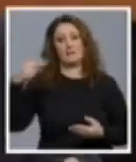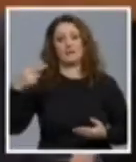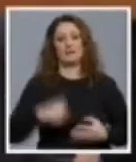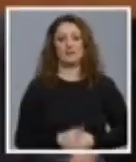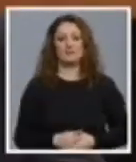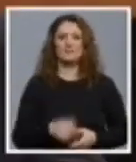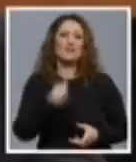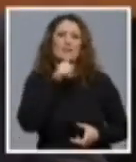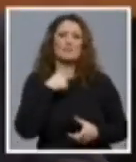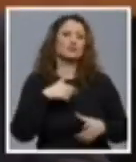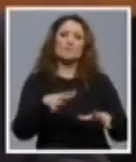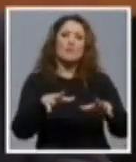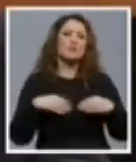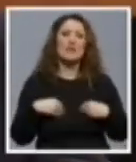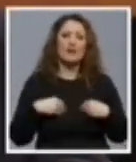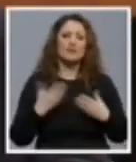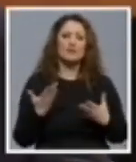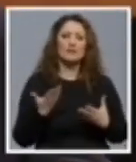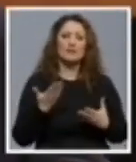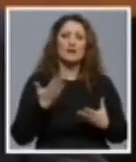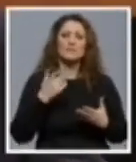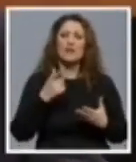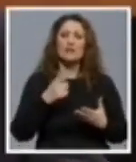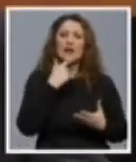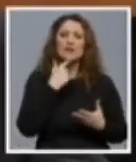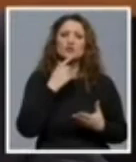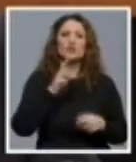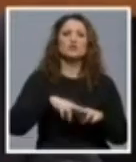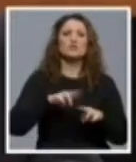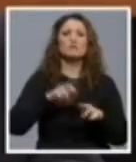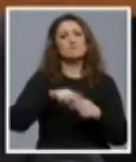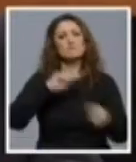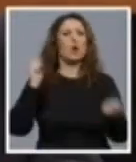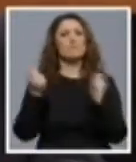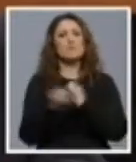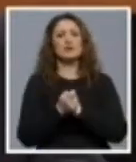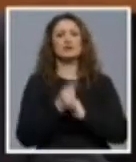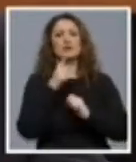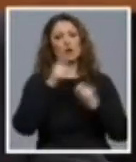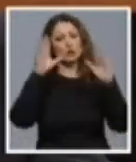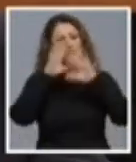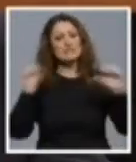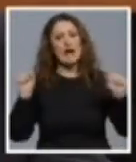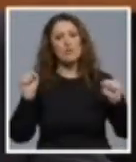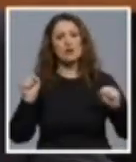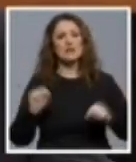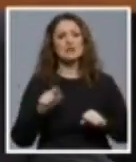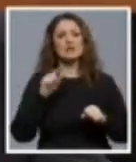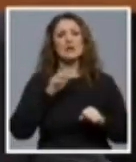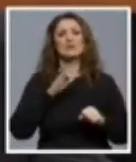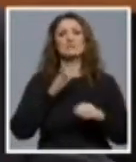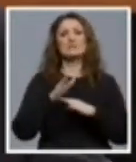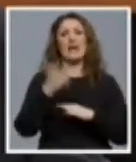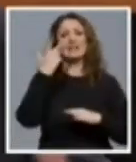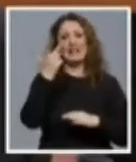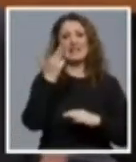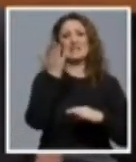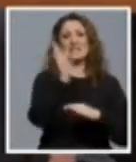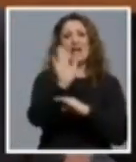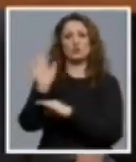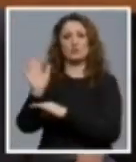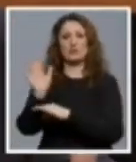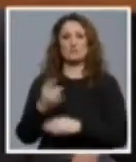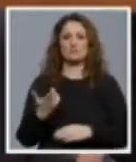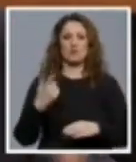neprehvatljivo je tvrditi da se nešto može mijeniti kroz Sabor Republike Hrvatske sa tri sabarska zastupnika u nekom